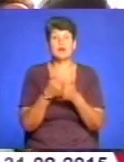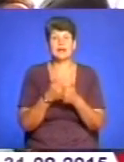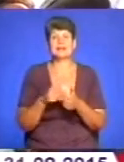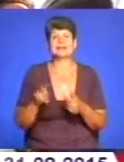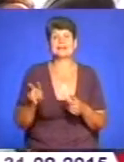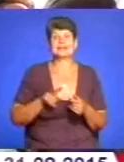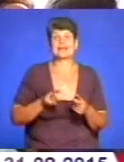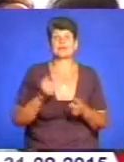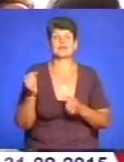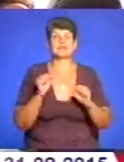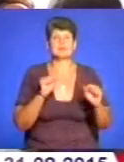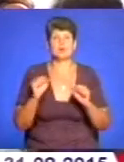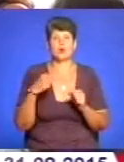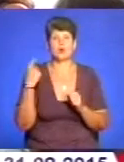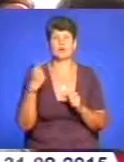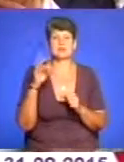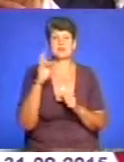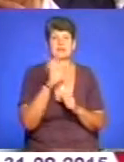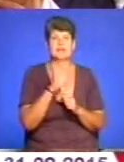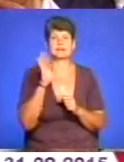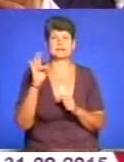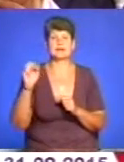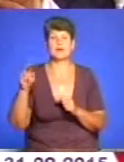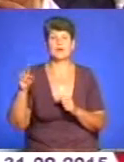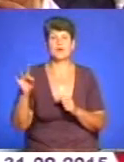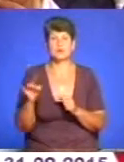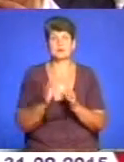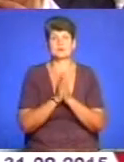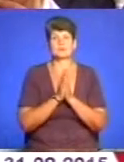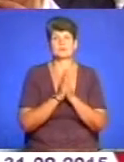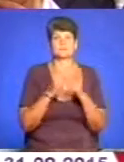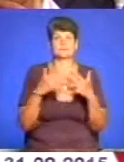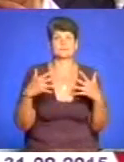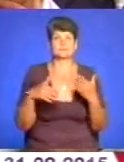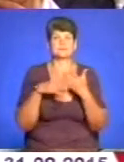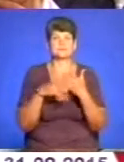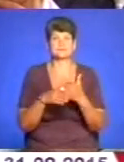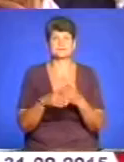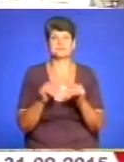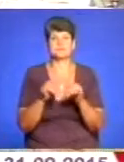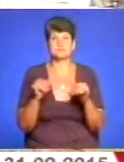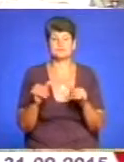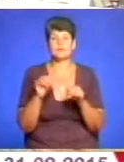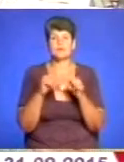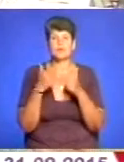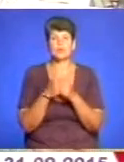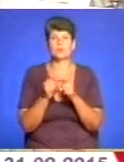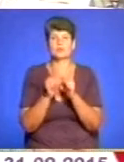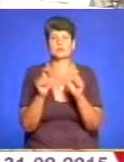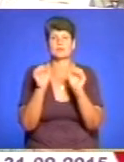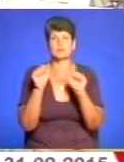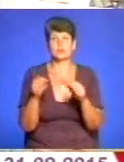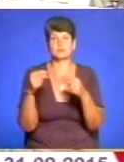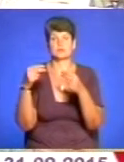розвитку обласної державної адміністрації Олег Напора закликав сіляко сприяти розвитку бурякопунктів, де люди і дрібні підприємці зможуть